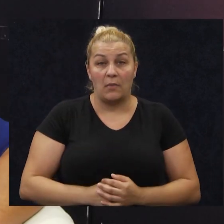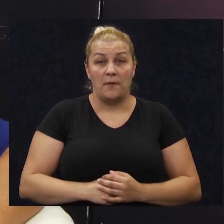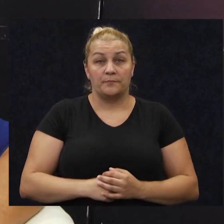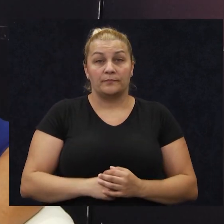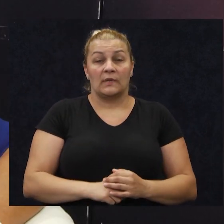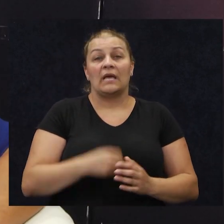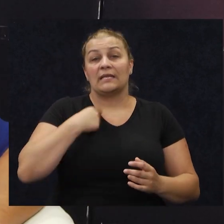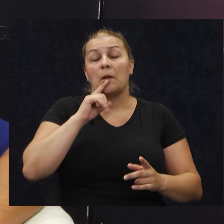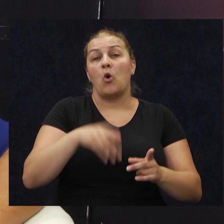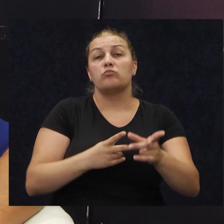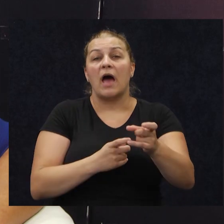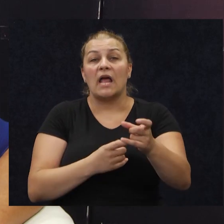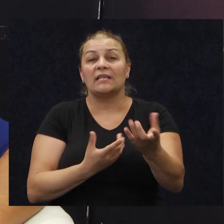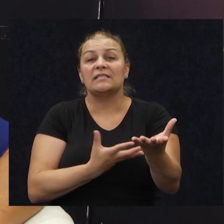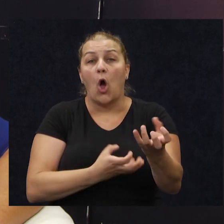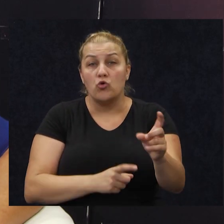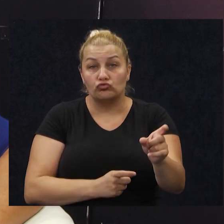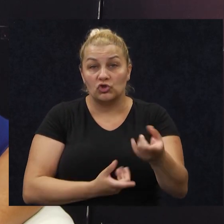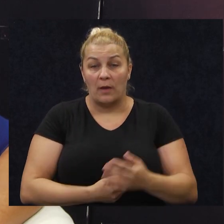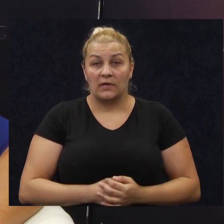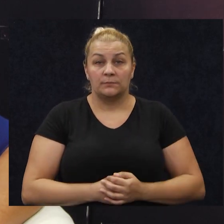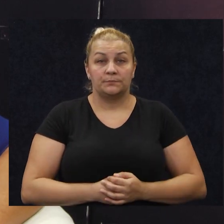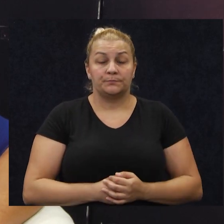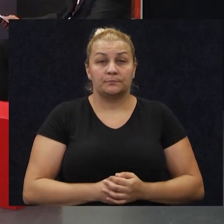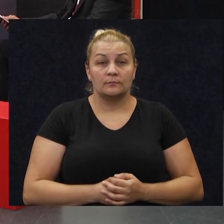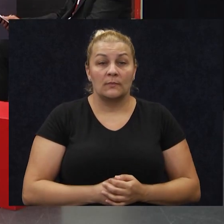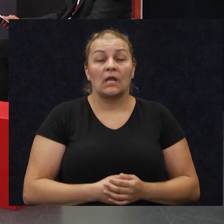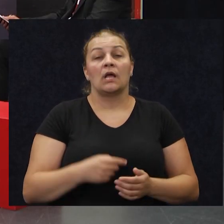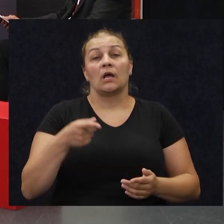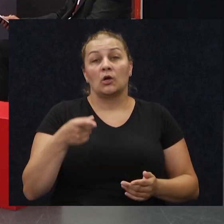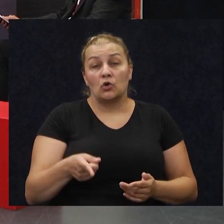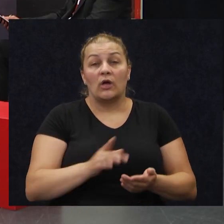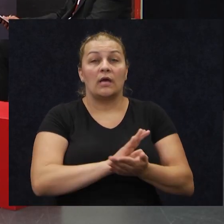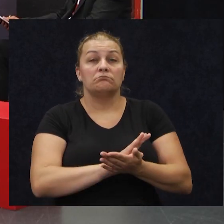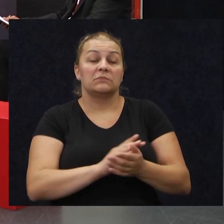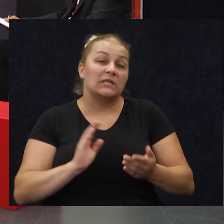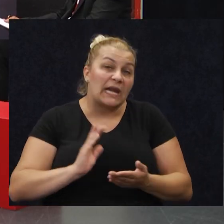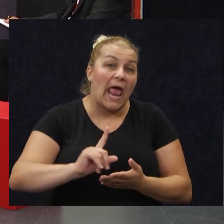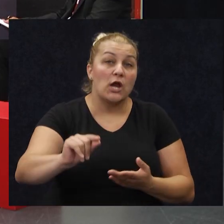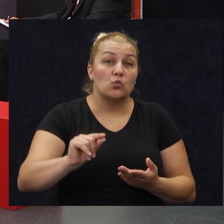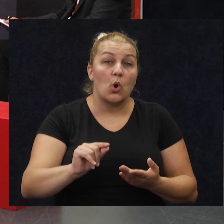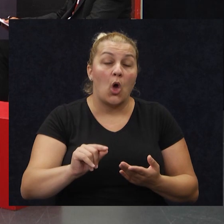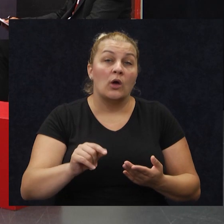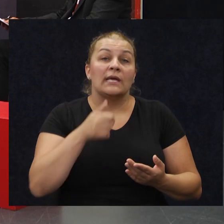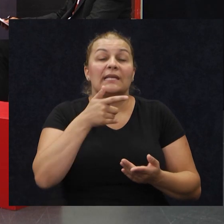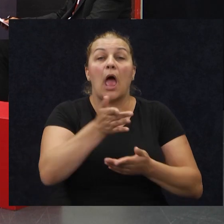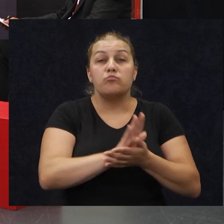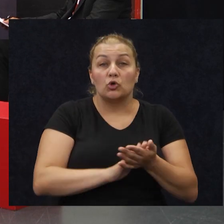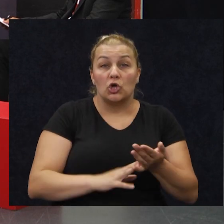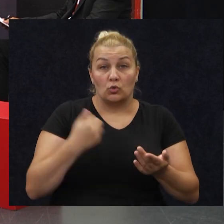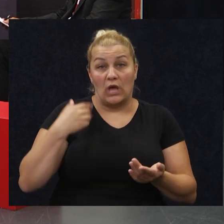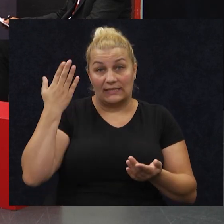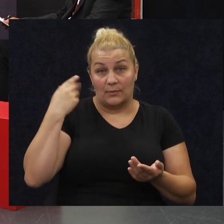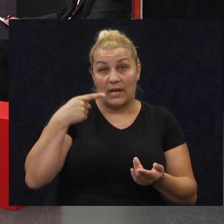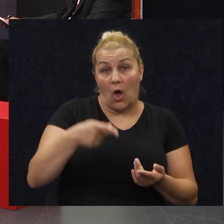i baratati sa oružijem, tako da je to ono krenulo i eto, na početku sam bila